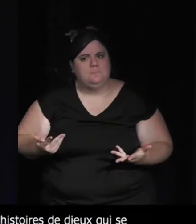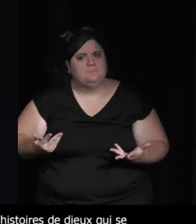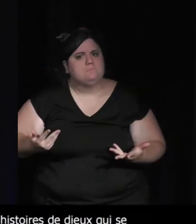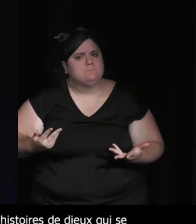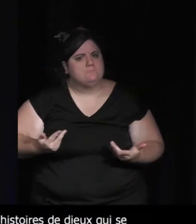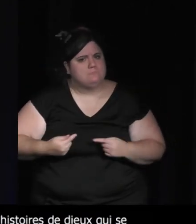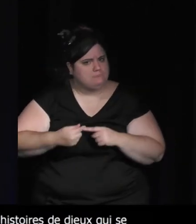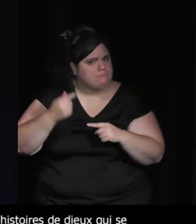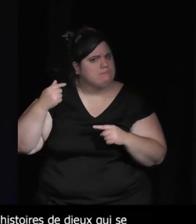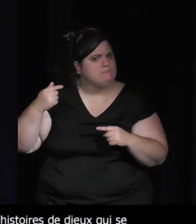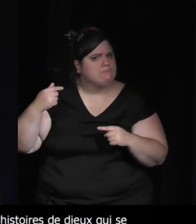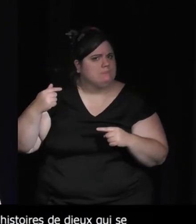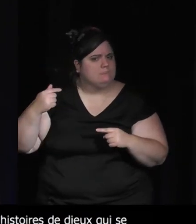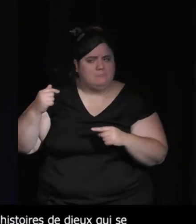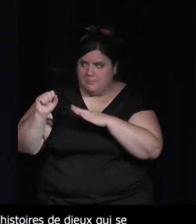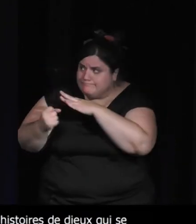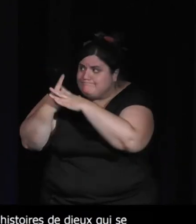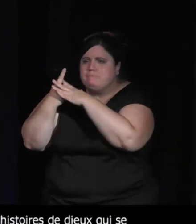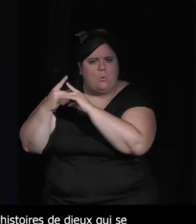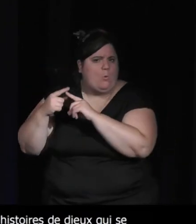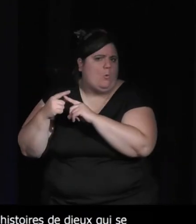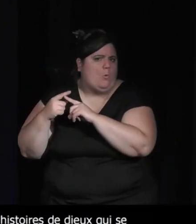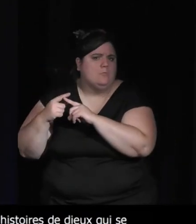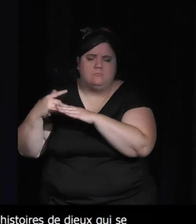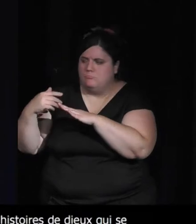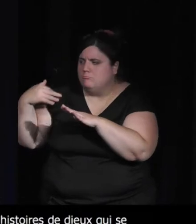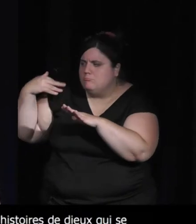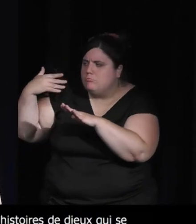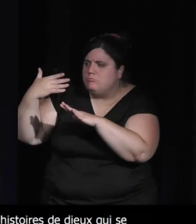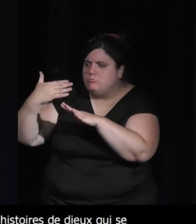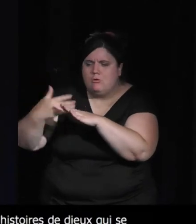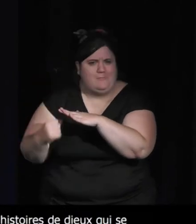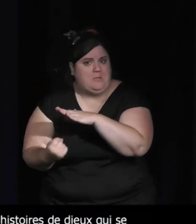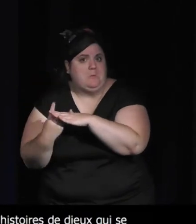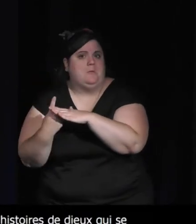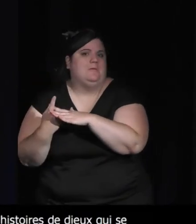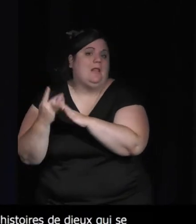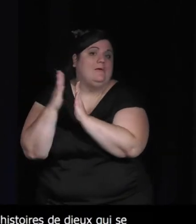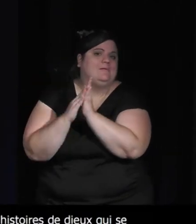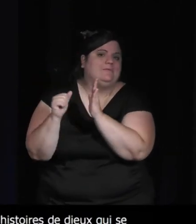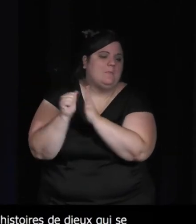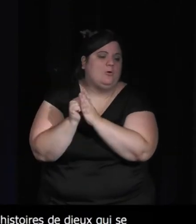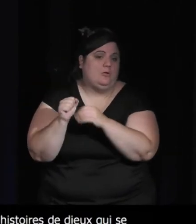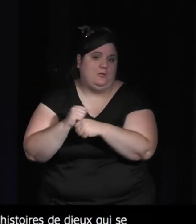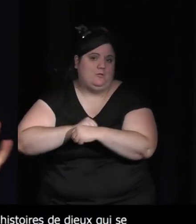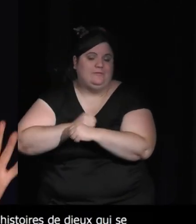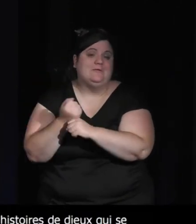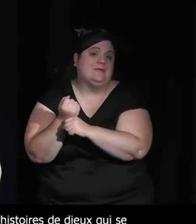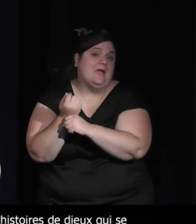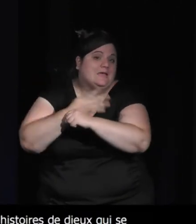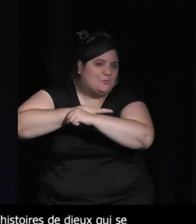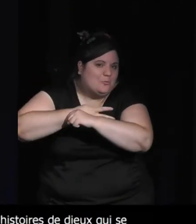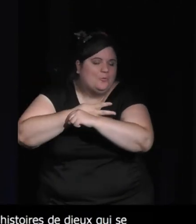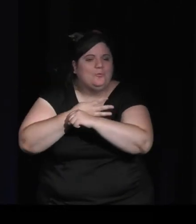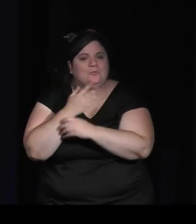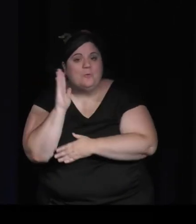il est venu bien plus tard mais une des mascottes du jeu vidéo c'est un hérisson qui court très vite qui est bleu bon certes